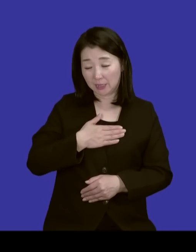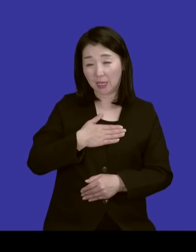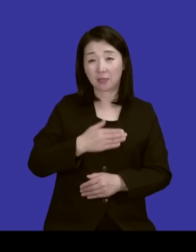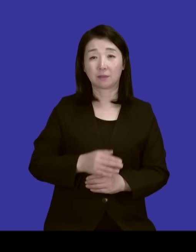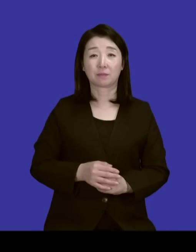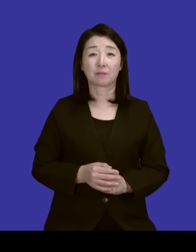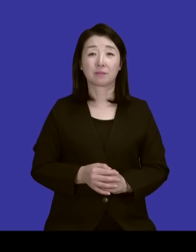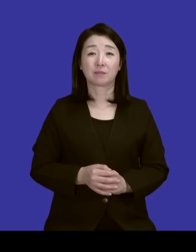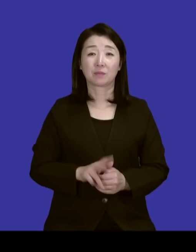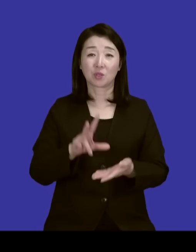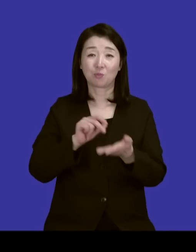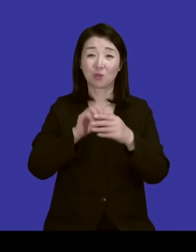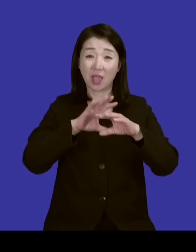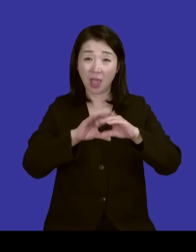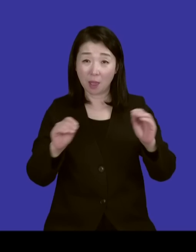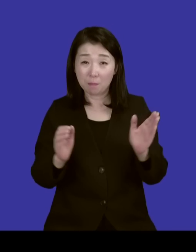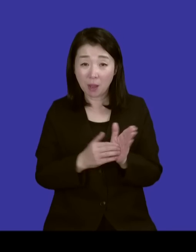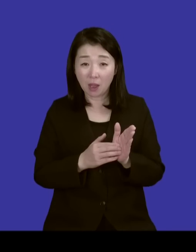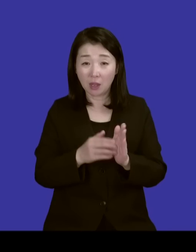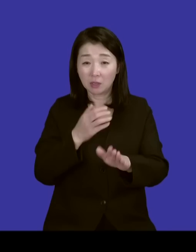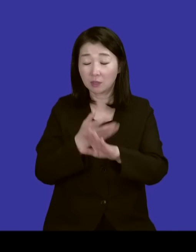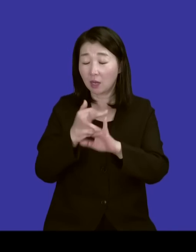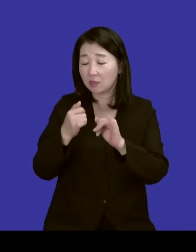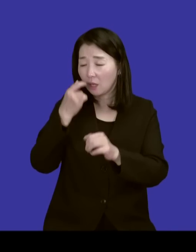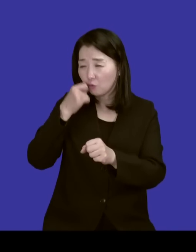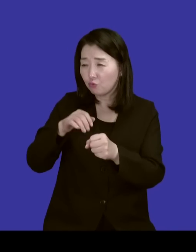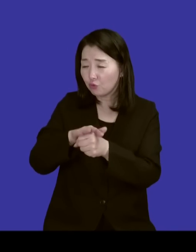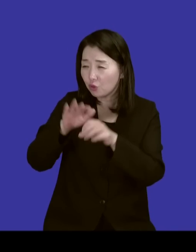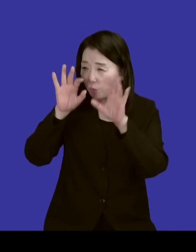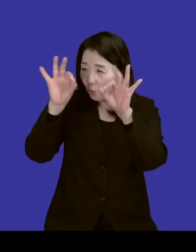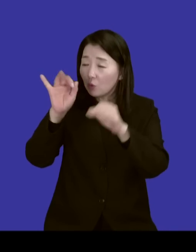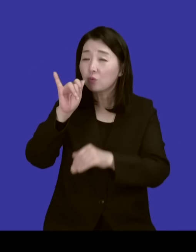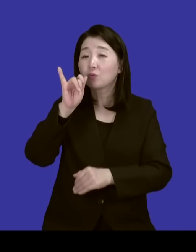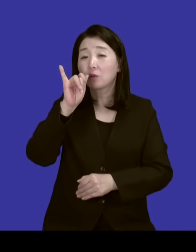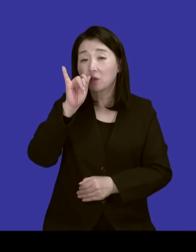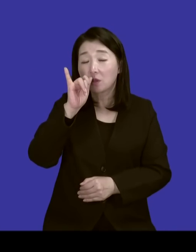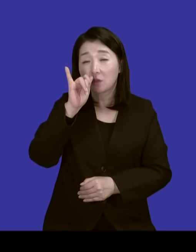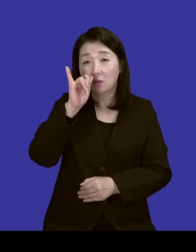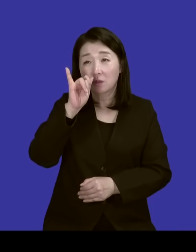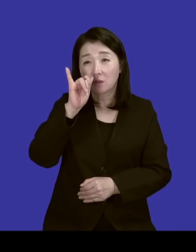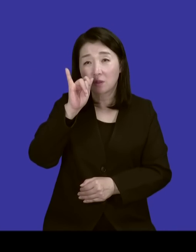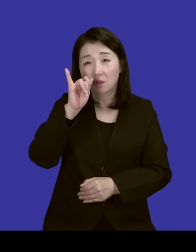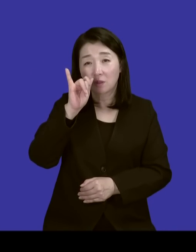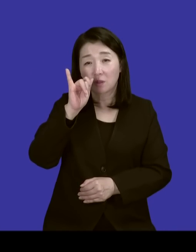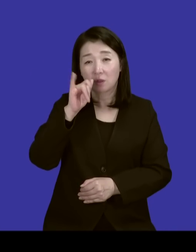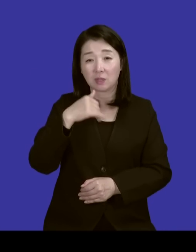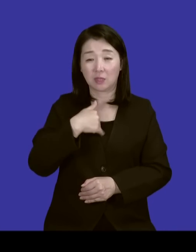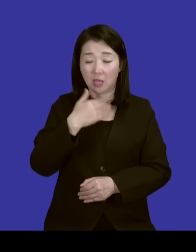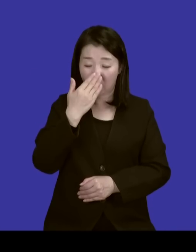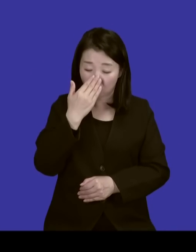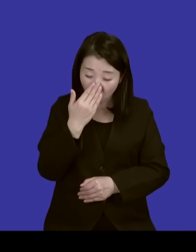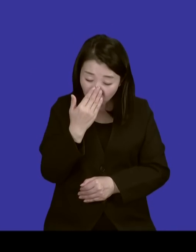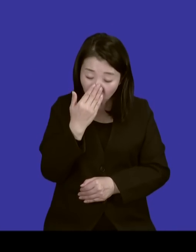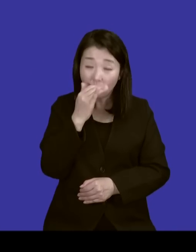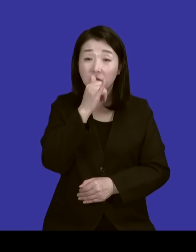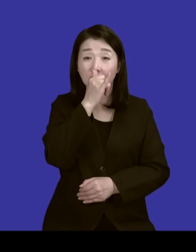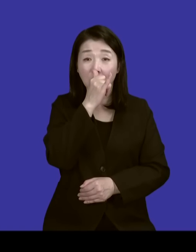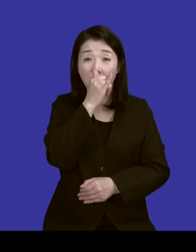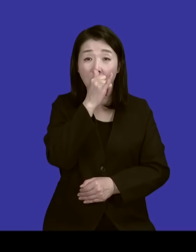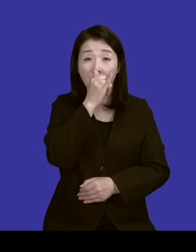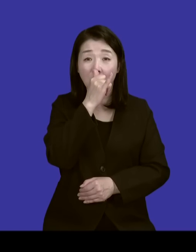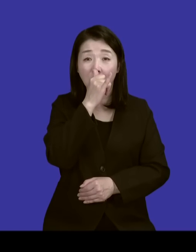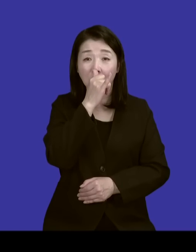문제가 해결돼서 타인을 극률이 볼 수 있는 정도의 그런 나에게 어떤 겸손이 됐을 때